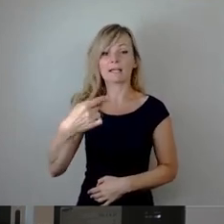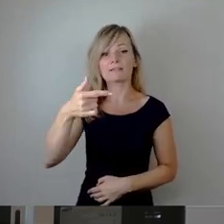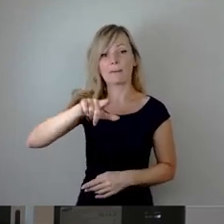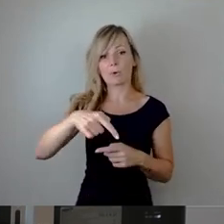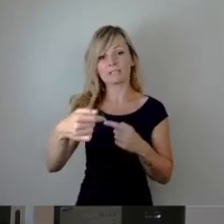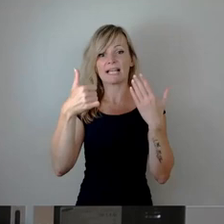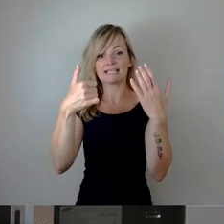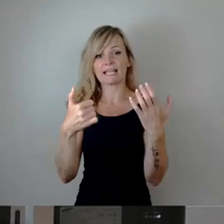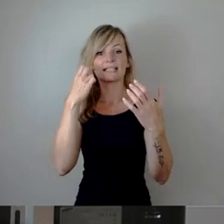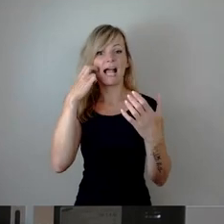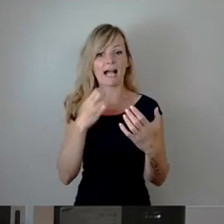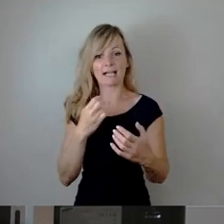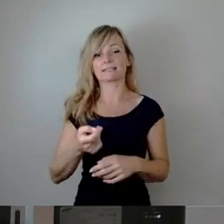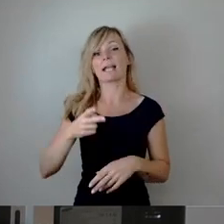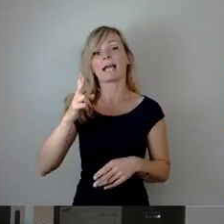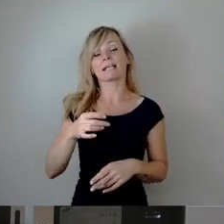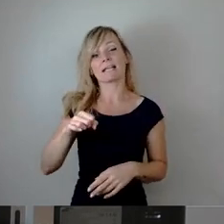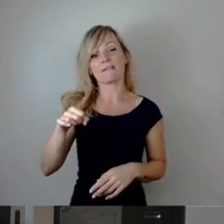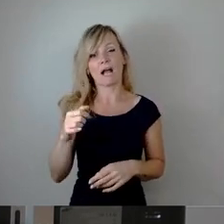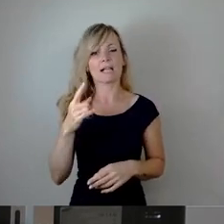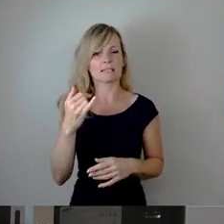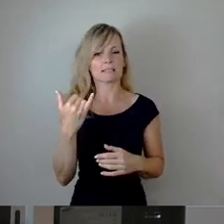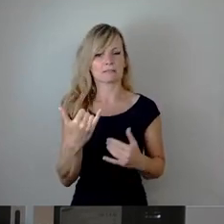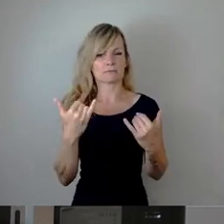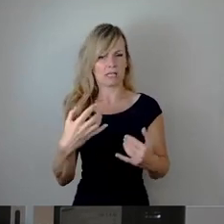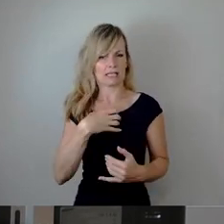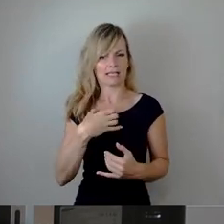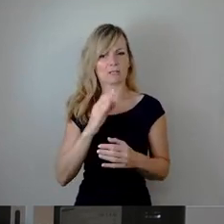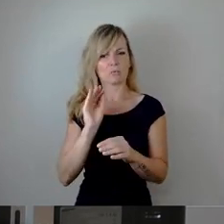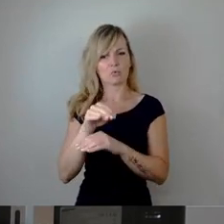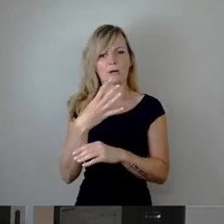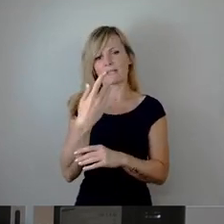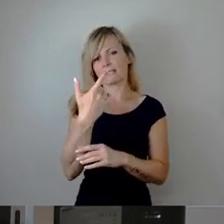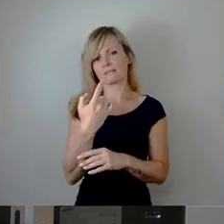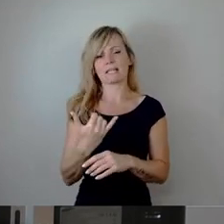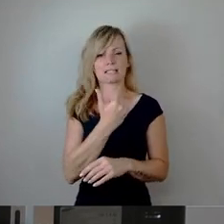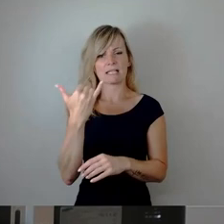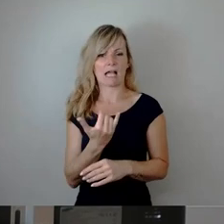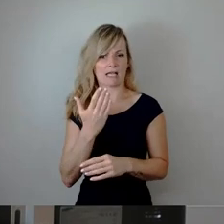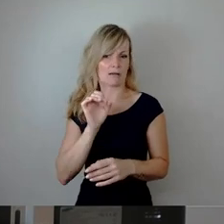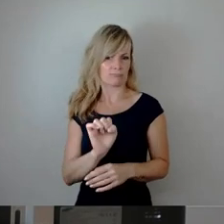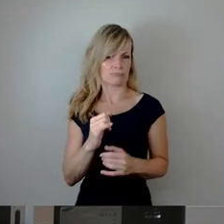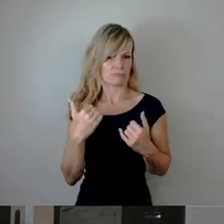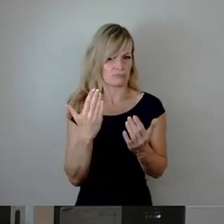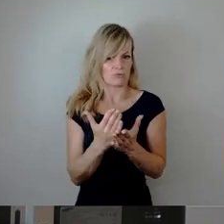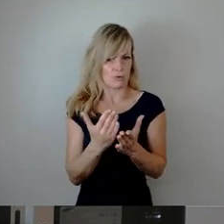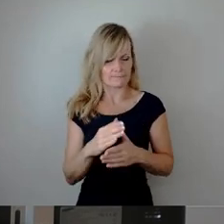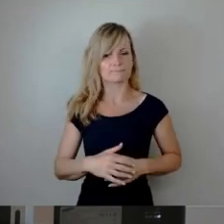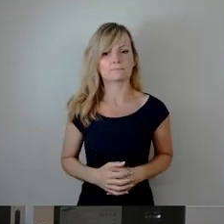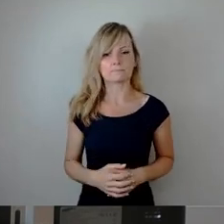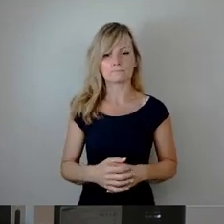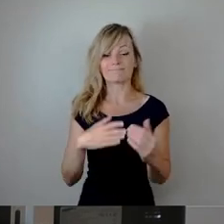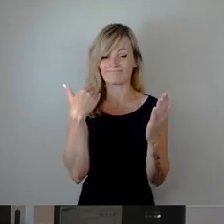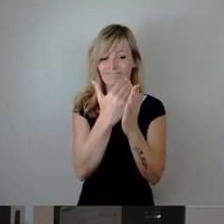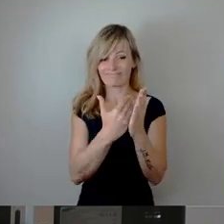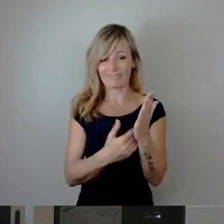Rechtsanwalt, Dresden seit mehr als 24 Jahren. Ja, und habe Ihnen zu jedem dieser Punkte